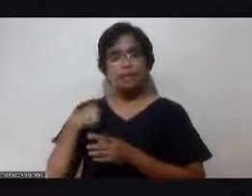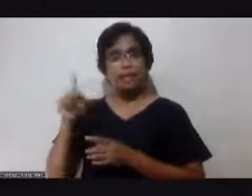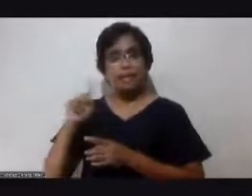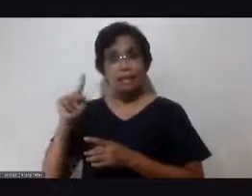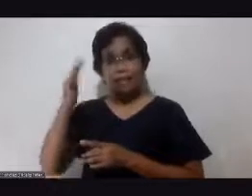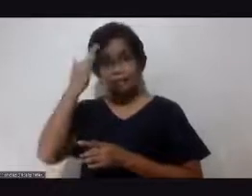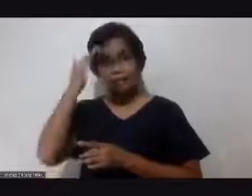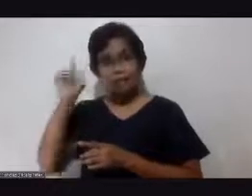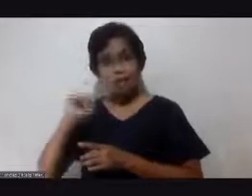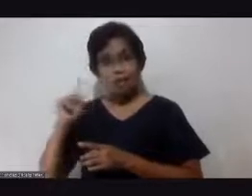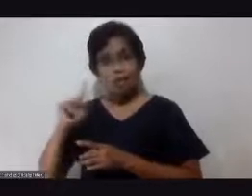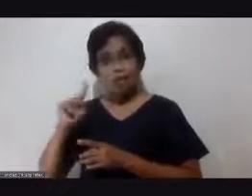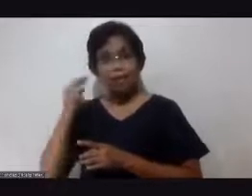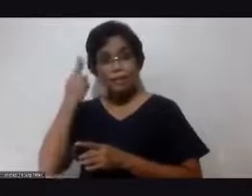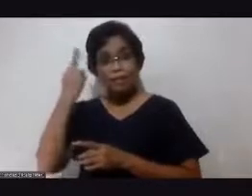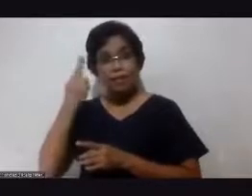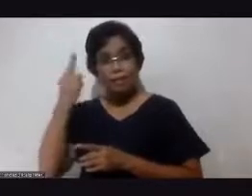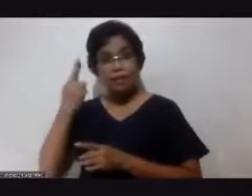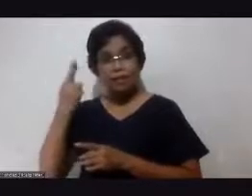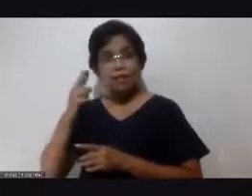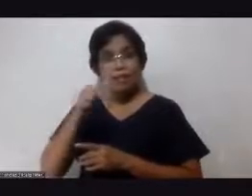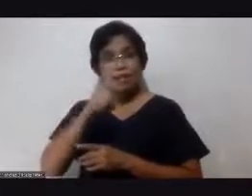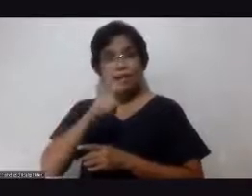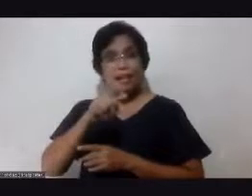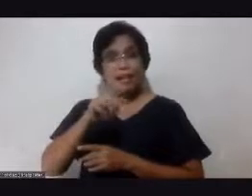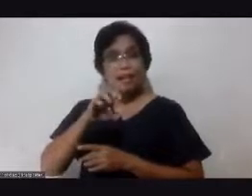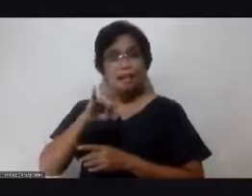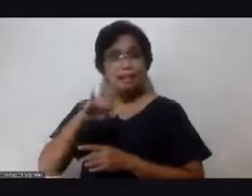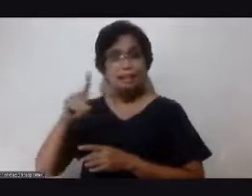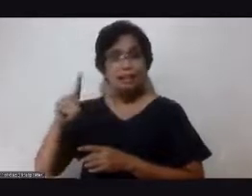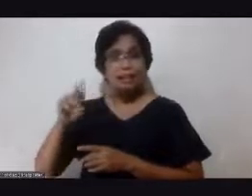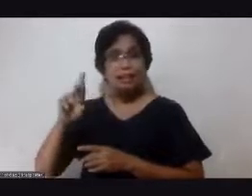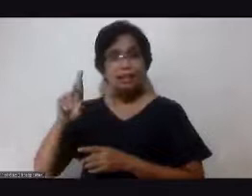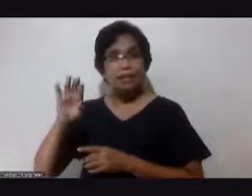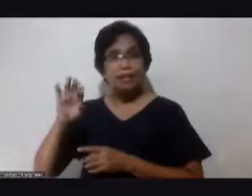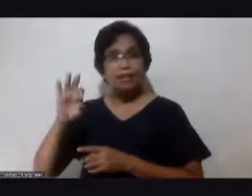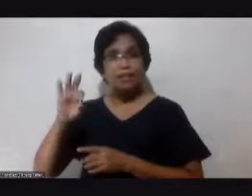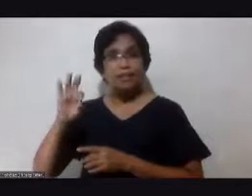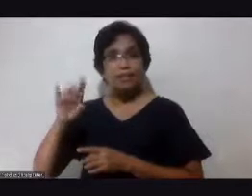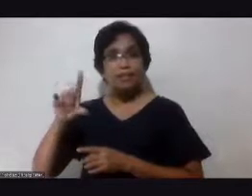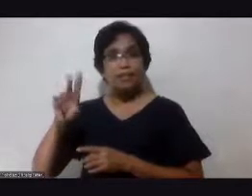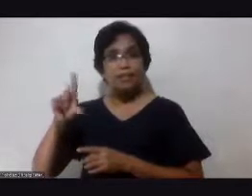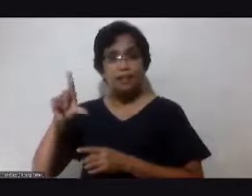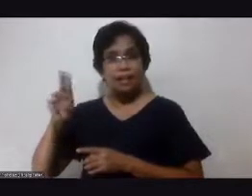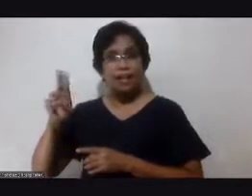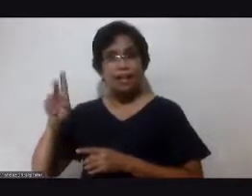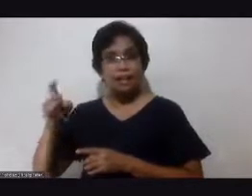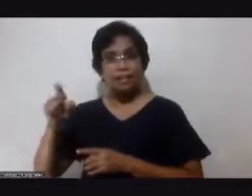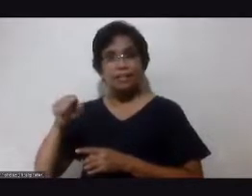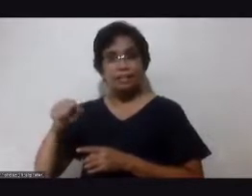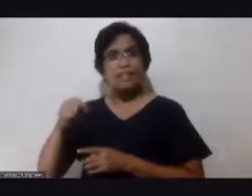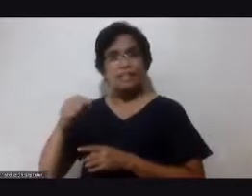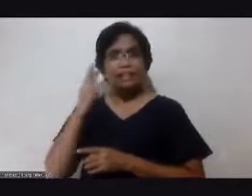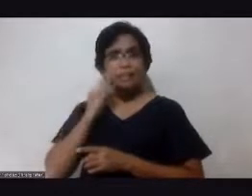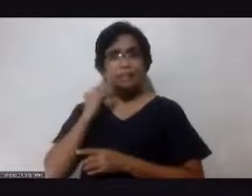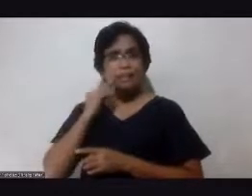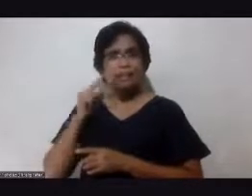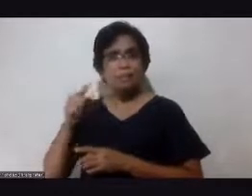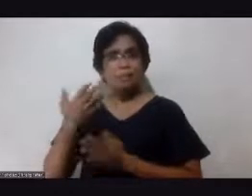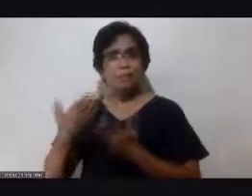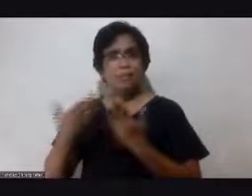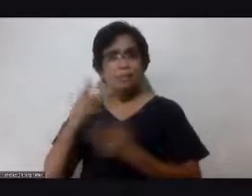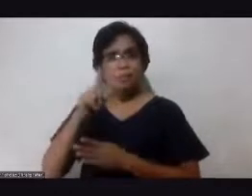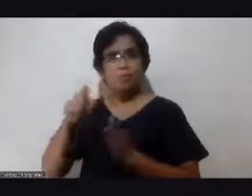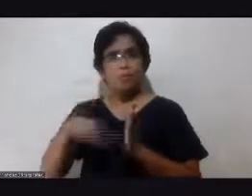trigger? Yung acid reflux, maranasan ko, maybe once or twice. Okay? Hindi siya